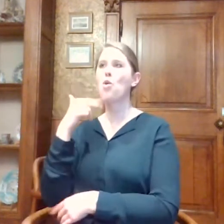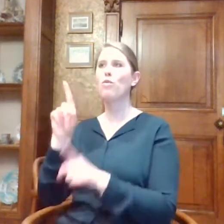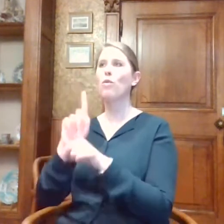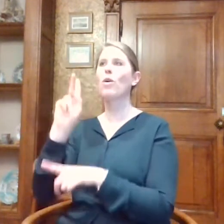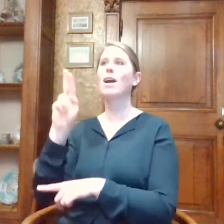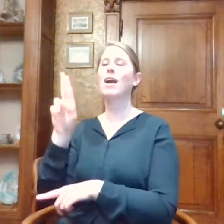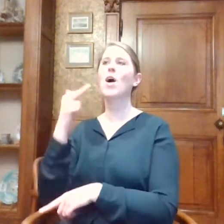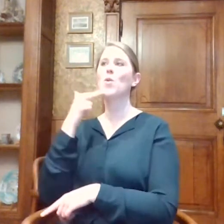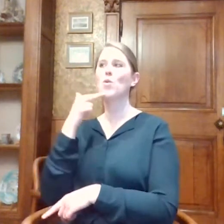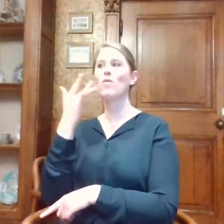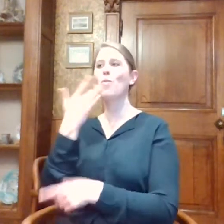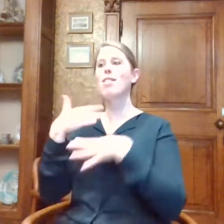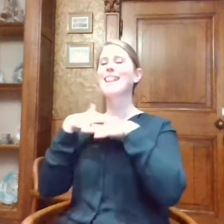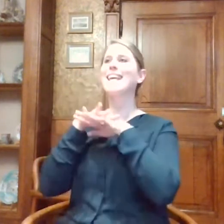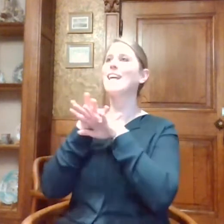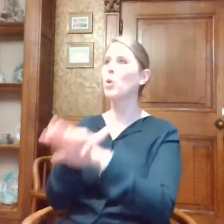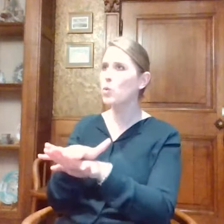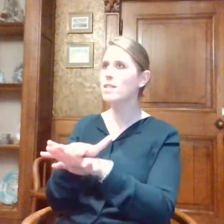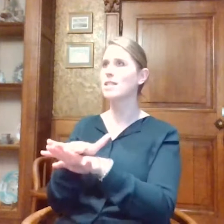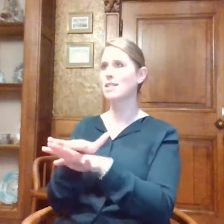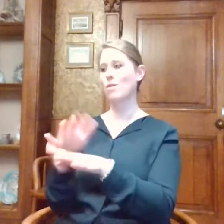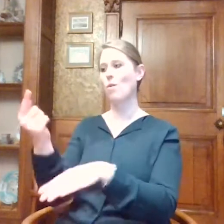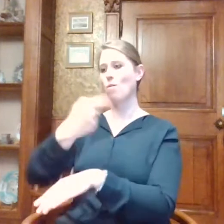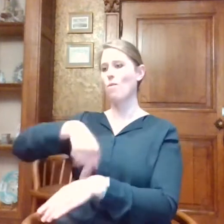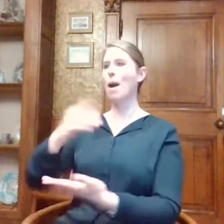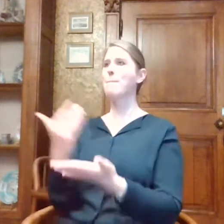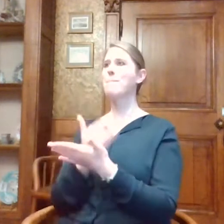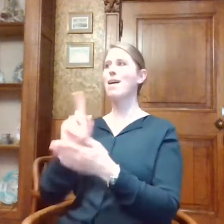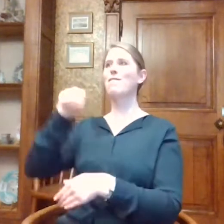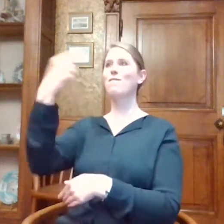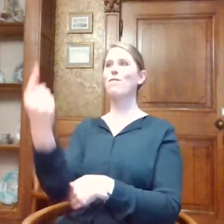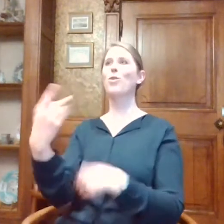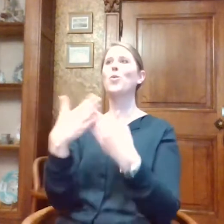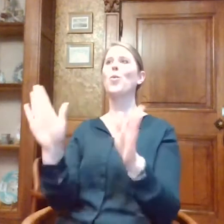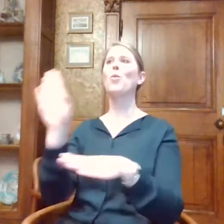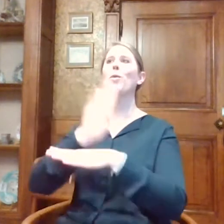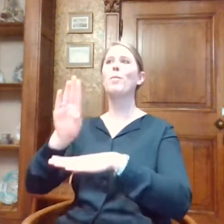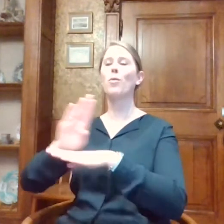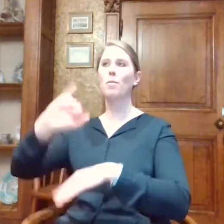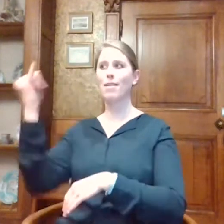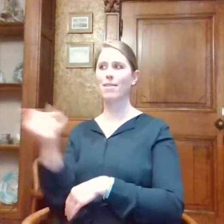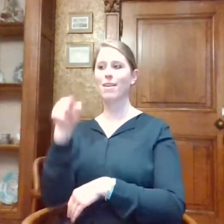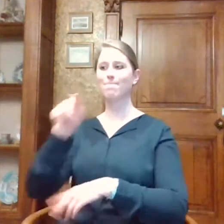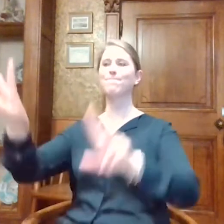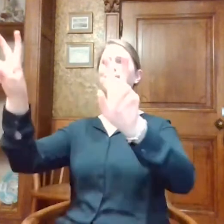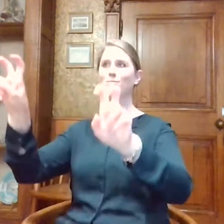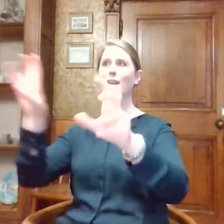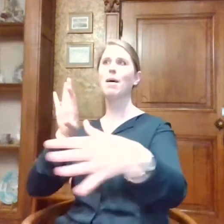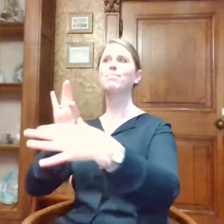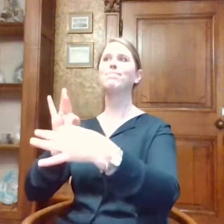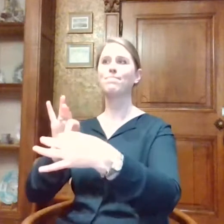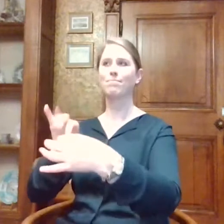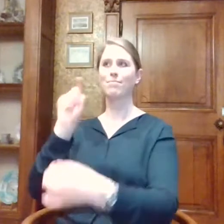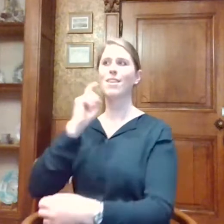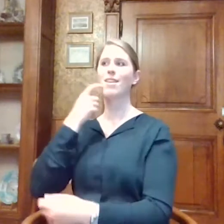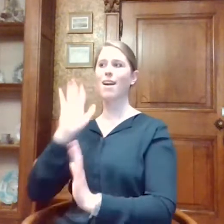voor inclusie. We zijn heel blij dat de komende Open Monumentendag dat het thema gaat zijn. En zoals Gerrie daarnet ook